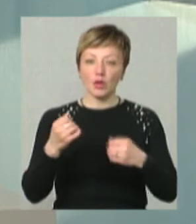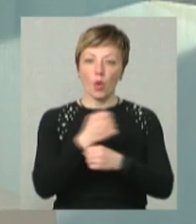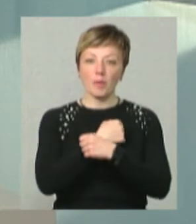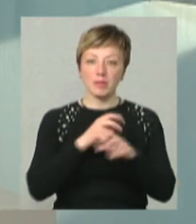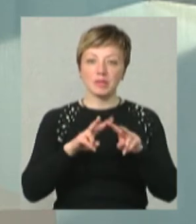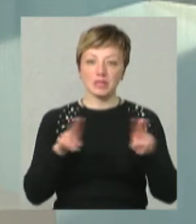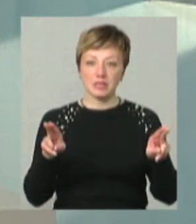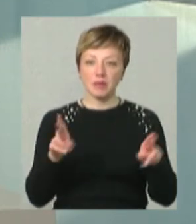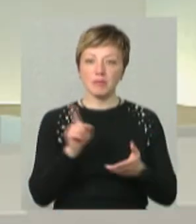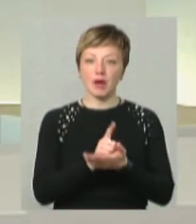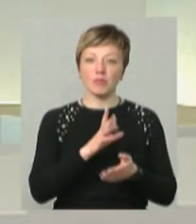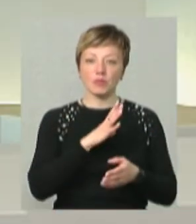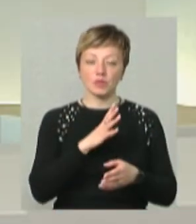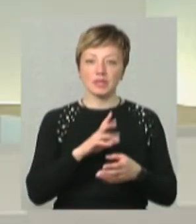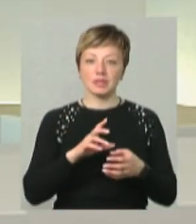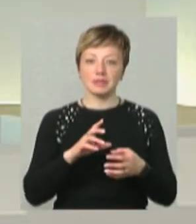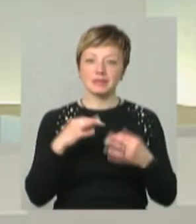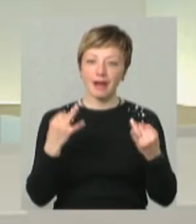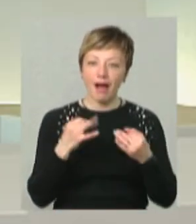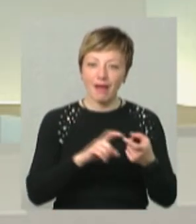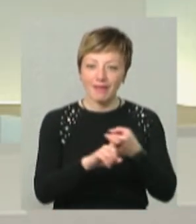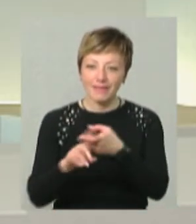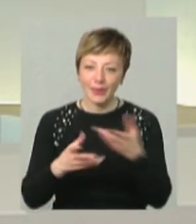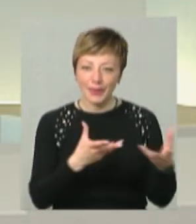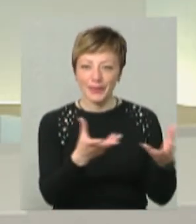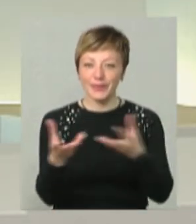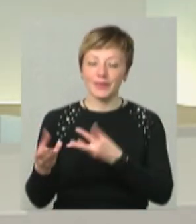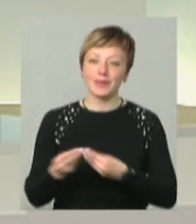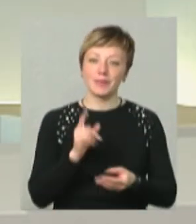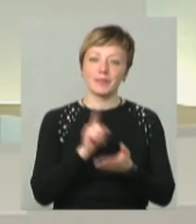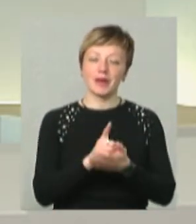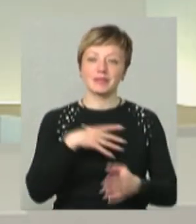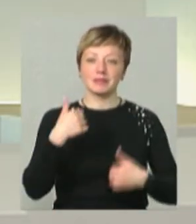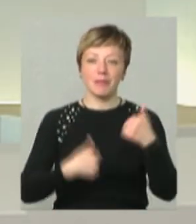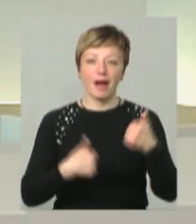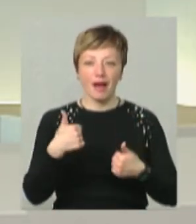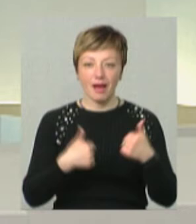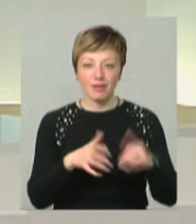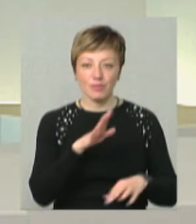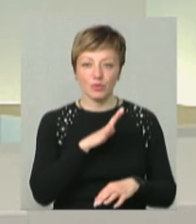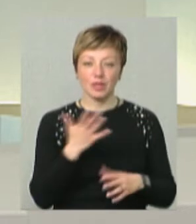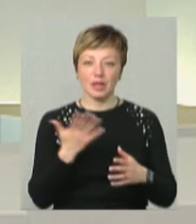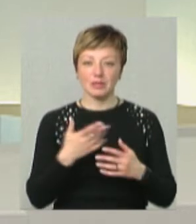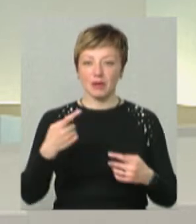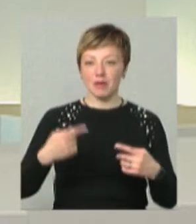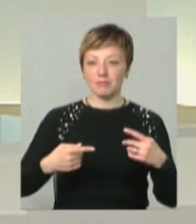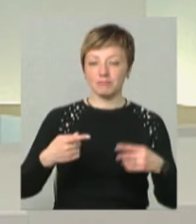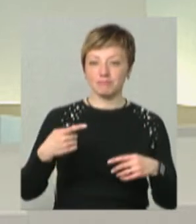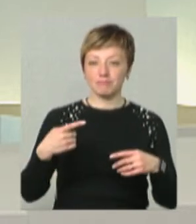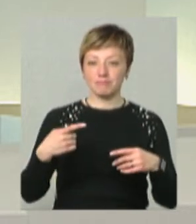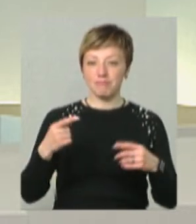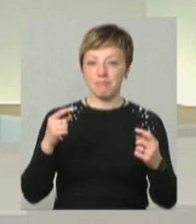саме, вона має бути заразливою, цікавою для них, мають якийсь аспект змагання, якісь батли такі,